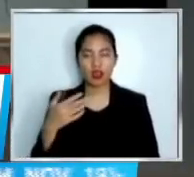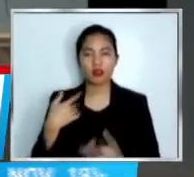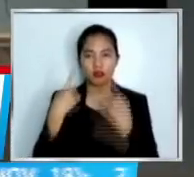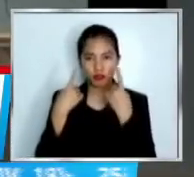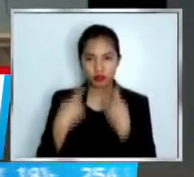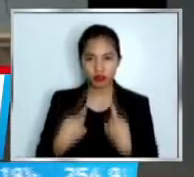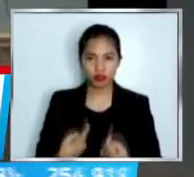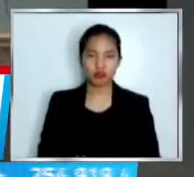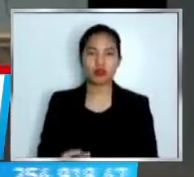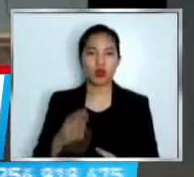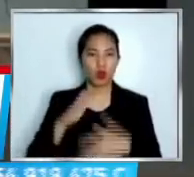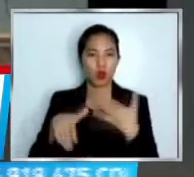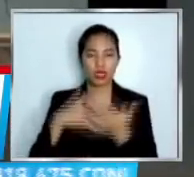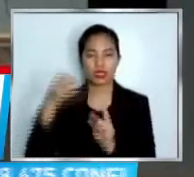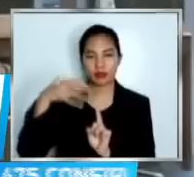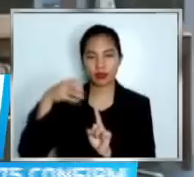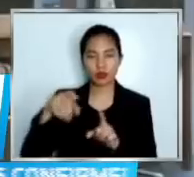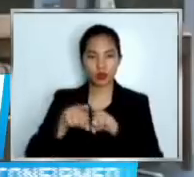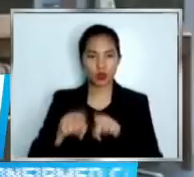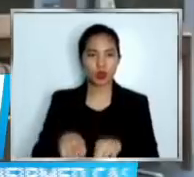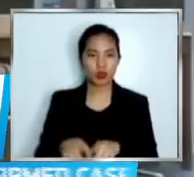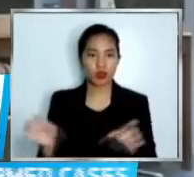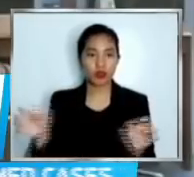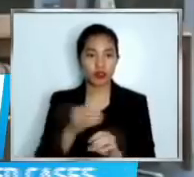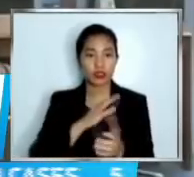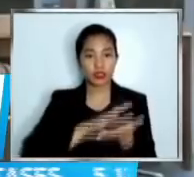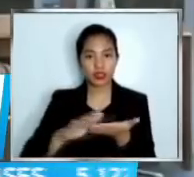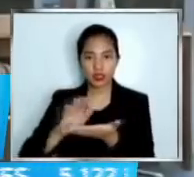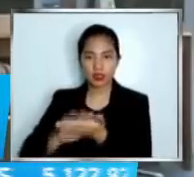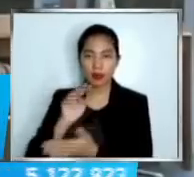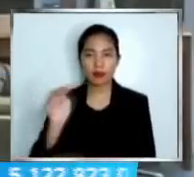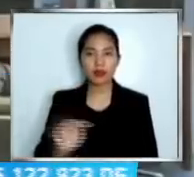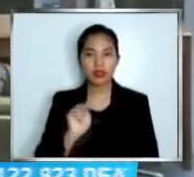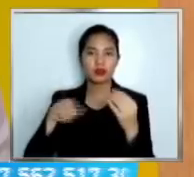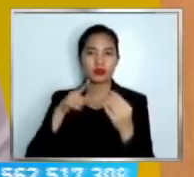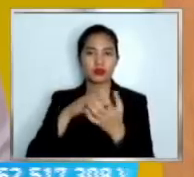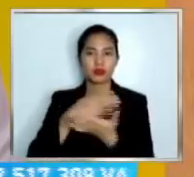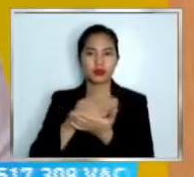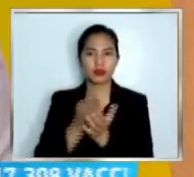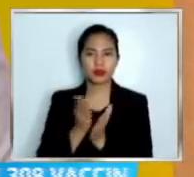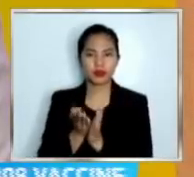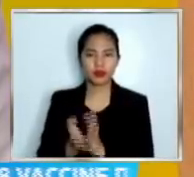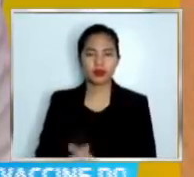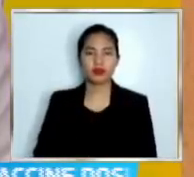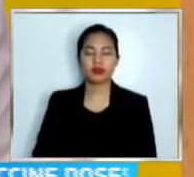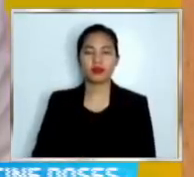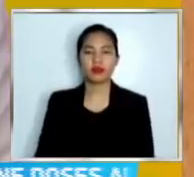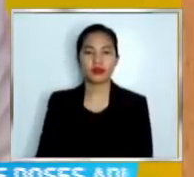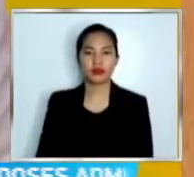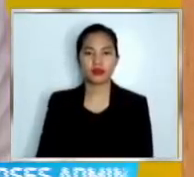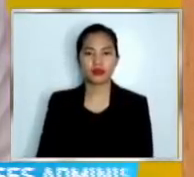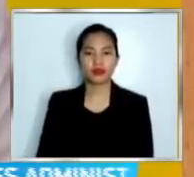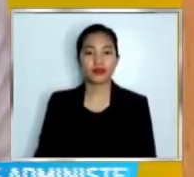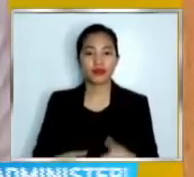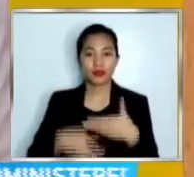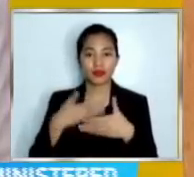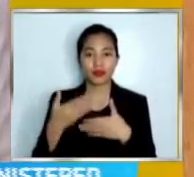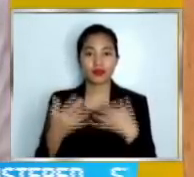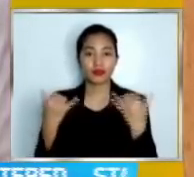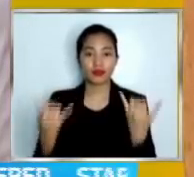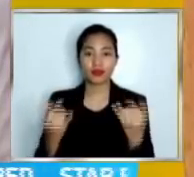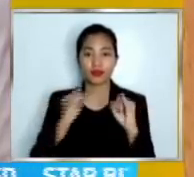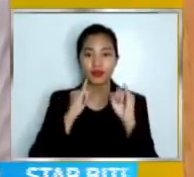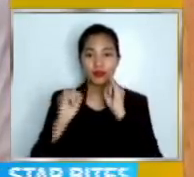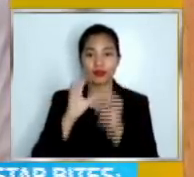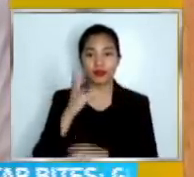-disinfect din ang Senado. Sa lunas na itutuloy ang pagdinig sa budget. Samantala makakapanayin po natin ngayon si